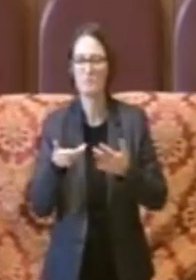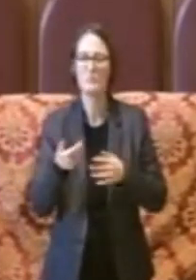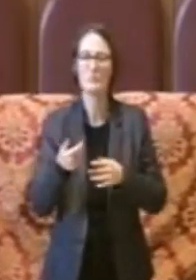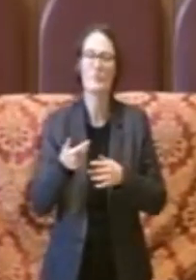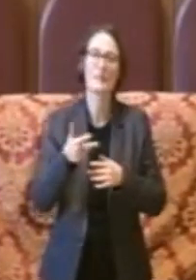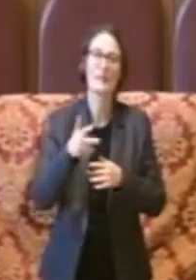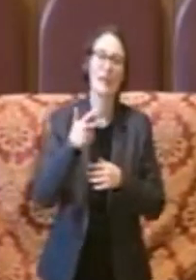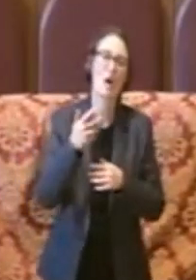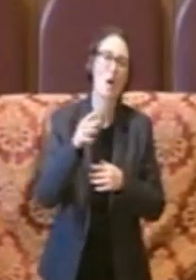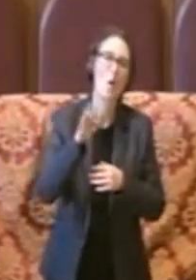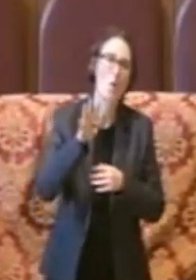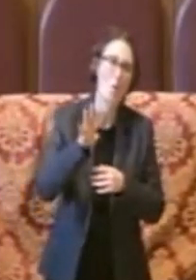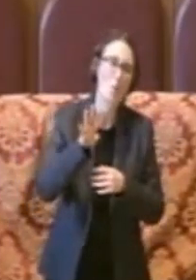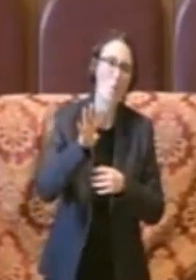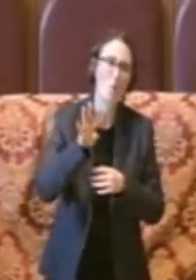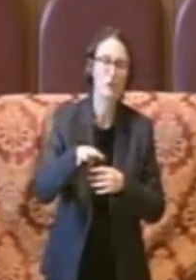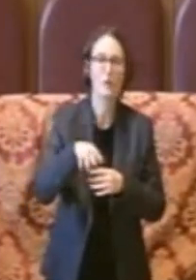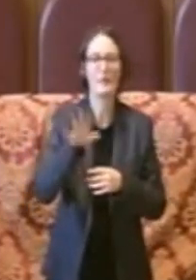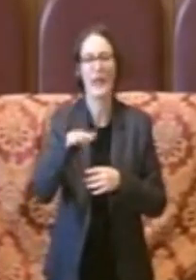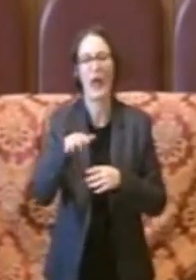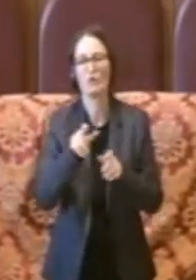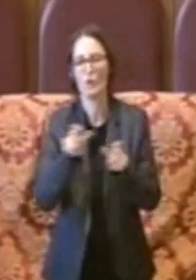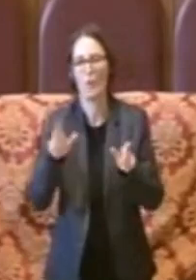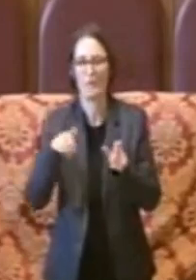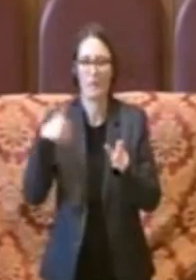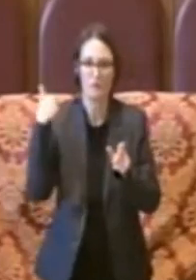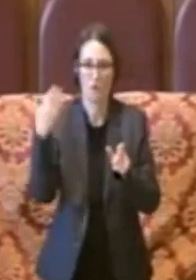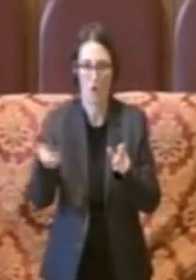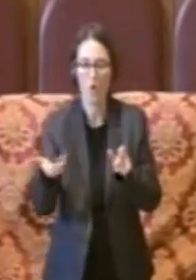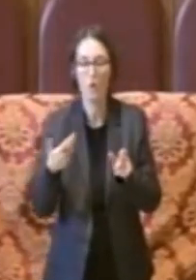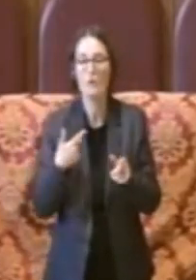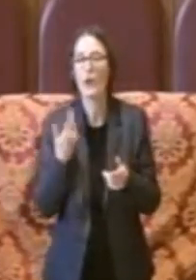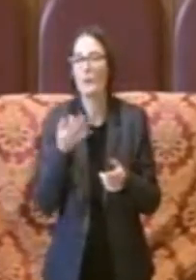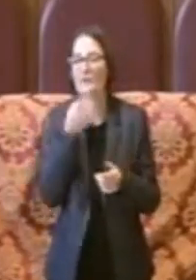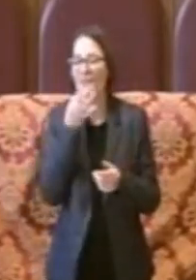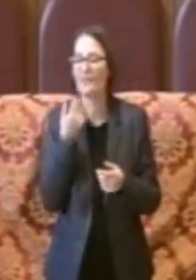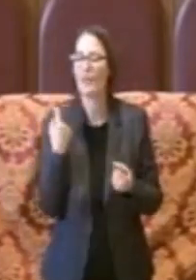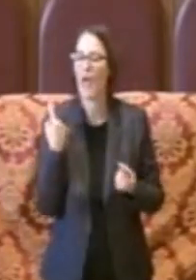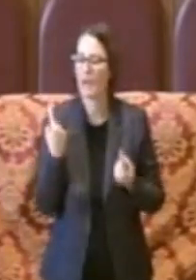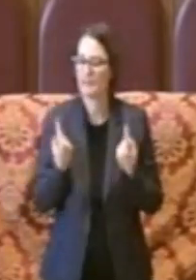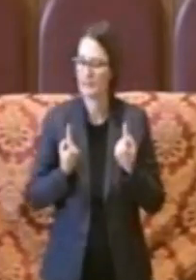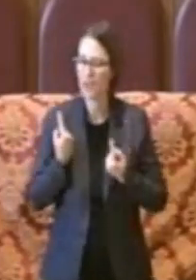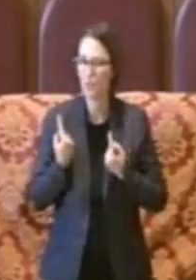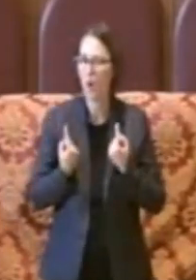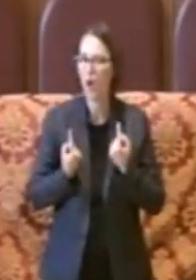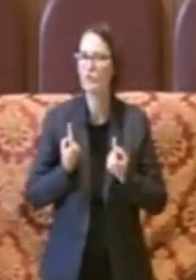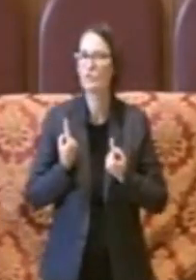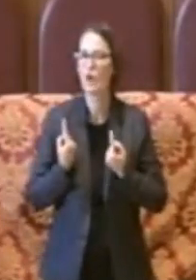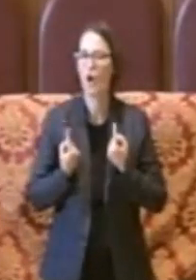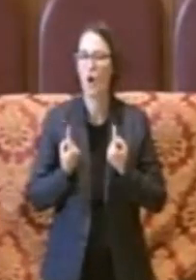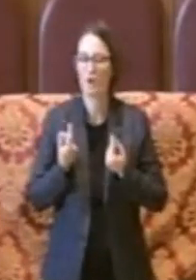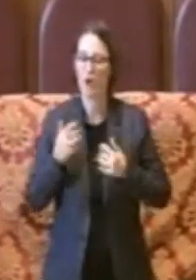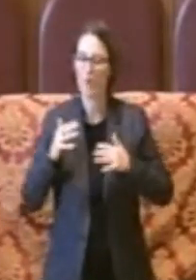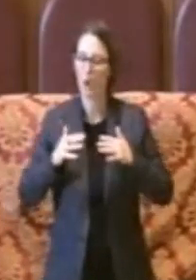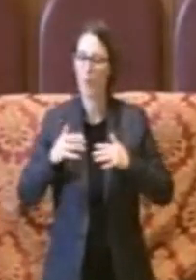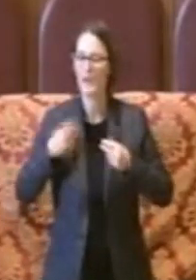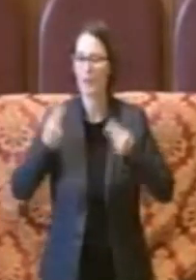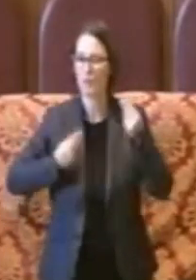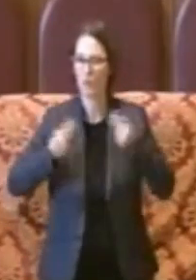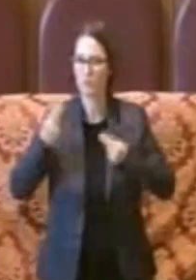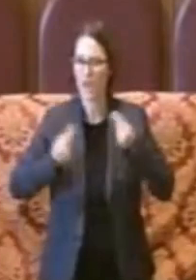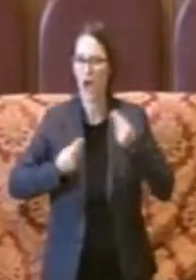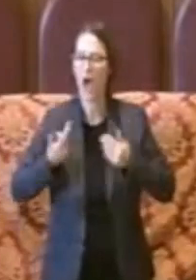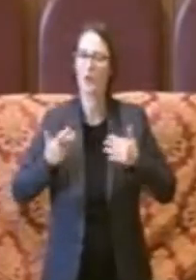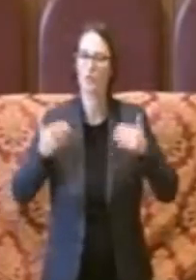mila persone, quindi siamo passati da una situazione, un equilibrio diciamo di bilancio che da una